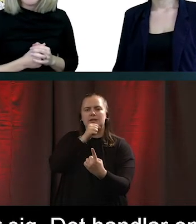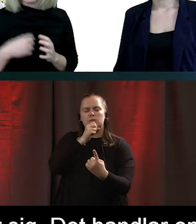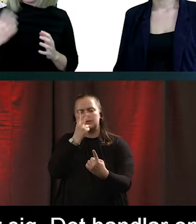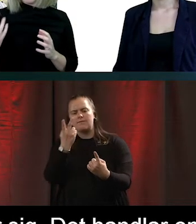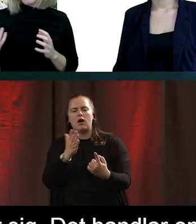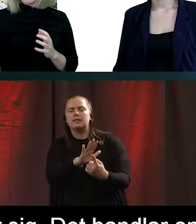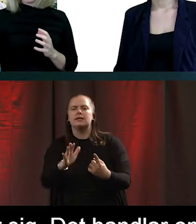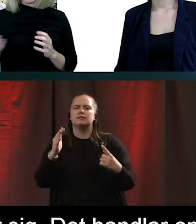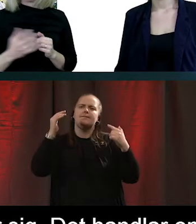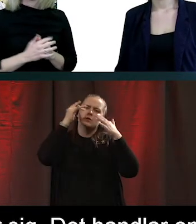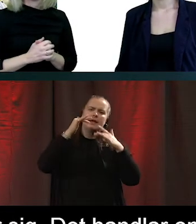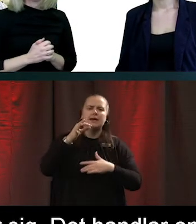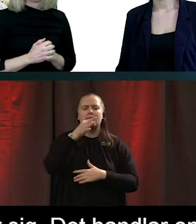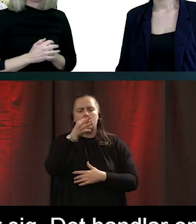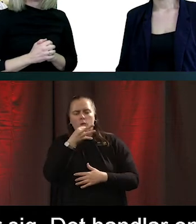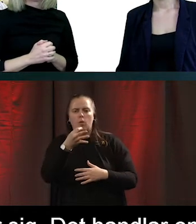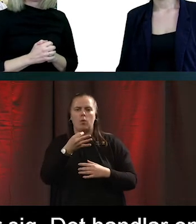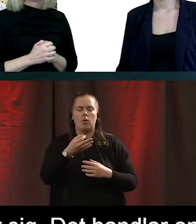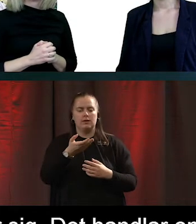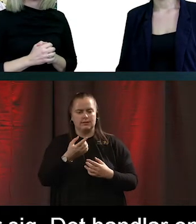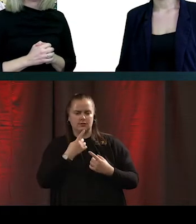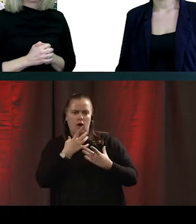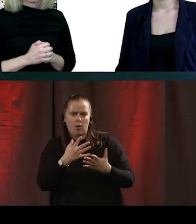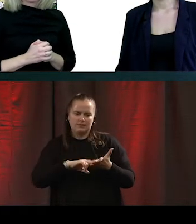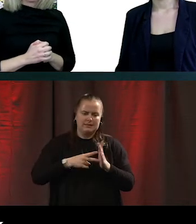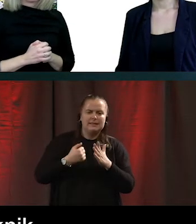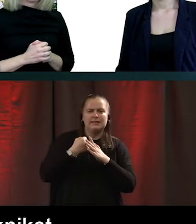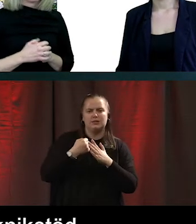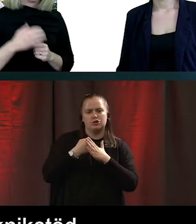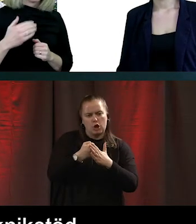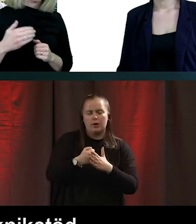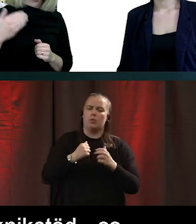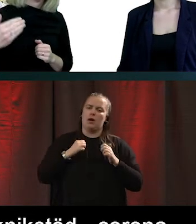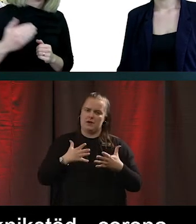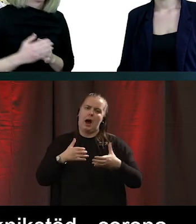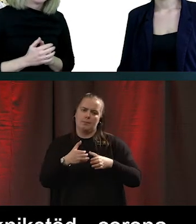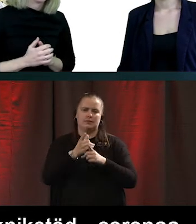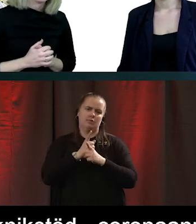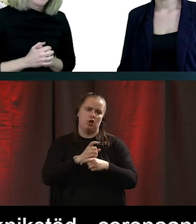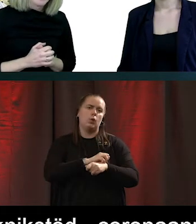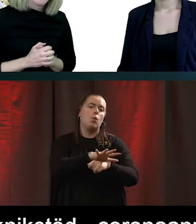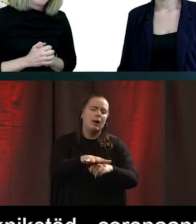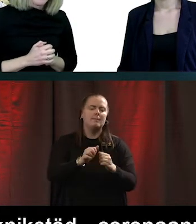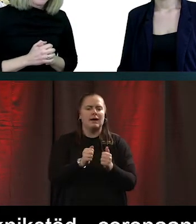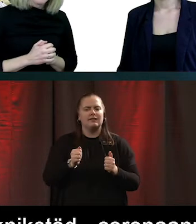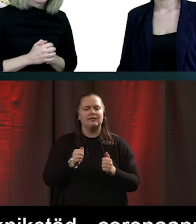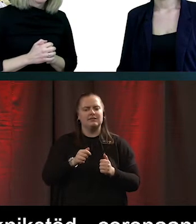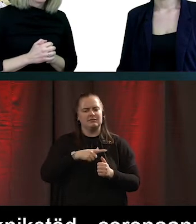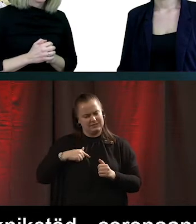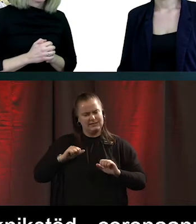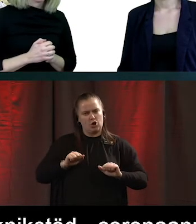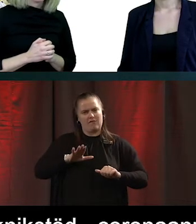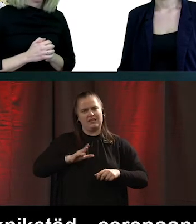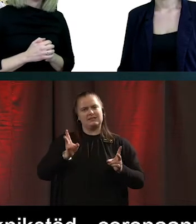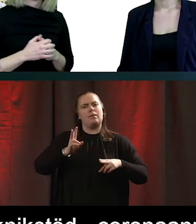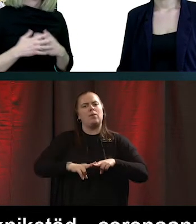funderingar. Ge teknikstöd. Självklart coronanpassat. Men ändå vad där ute där seniorerna är. Och här ser